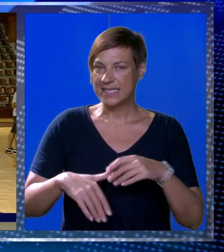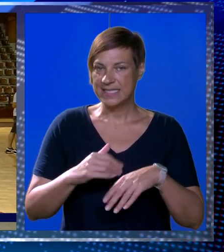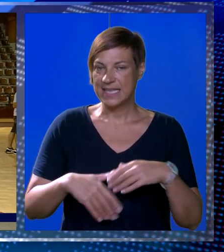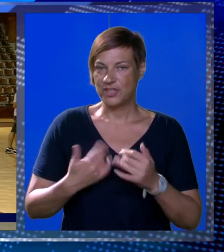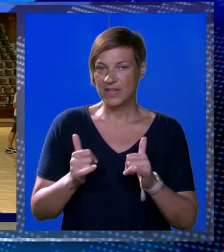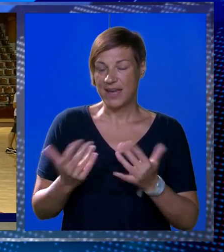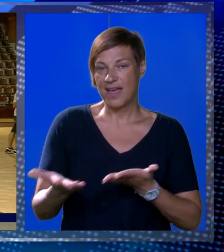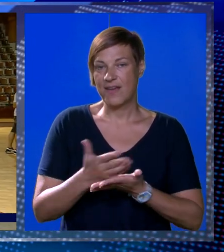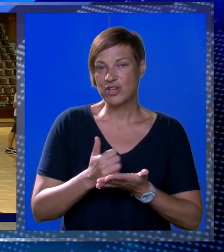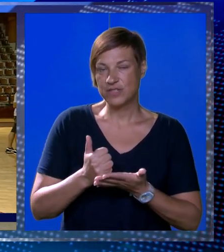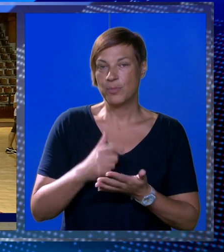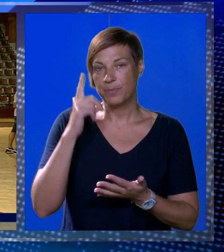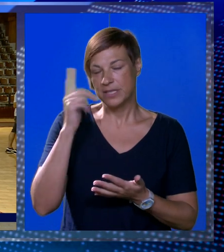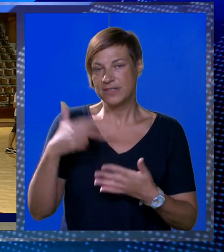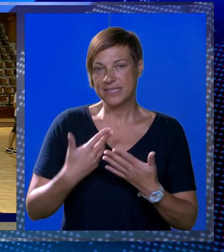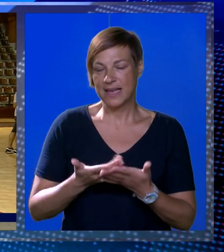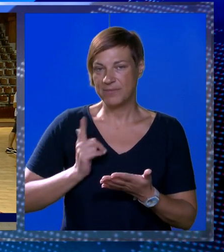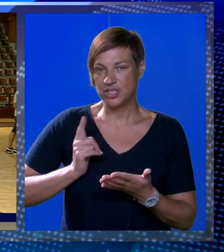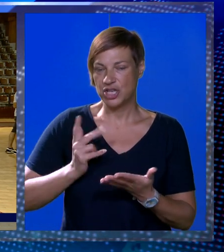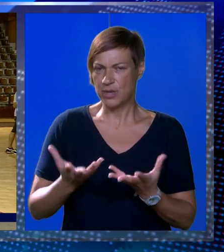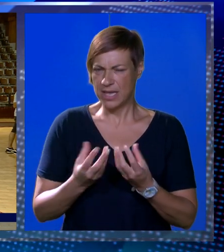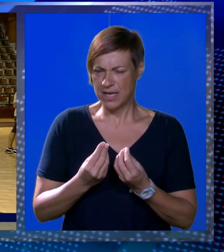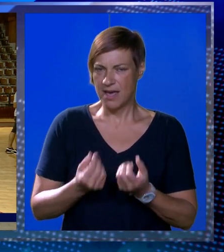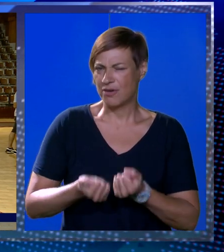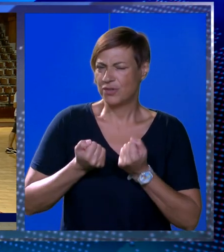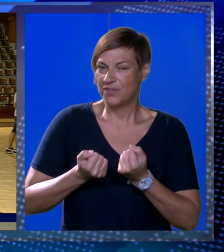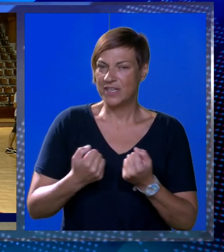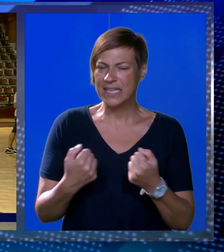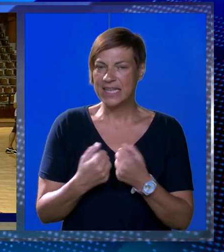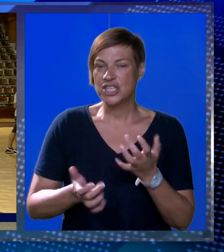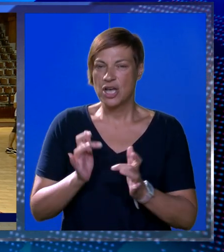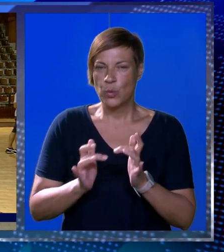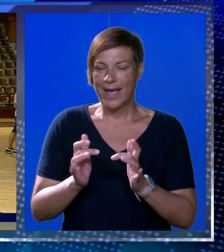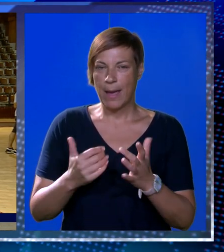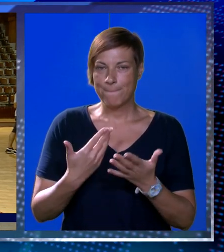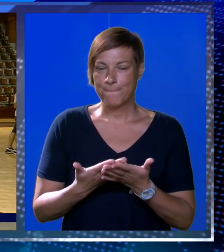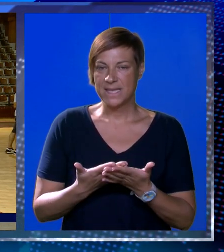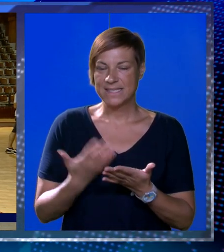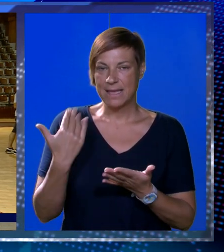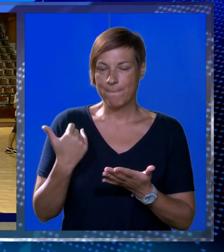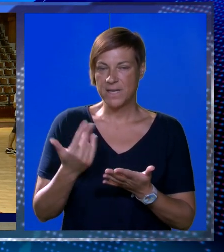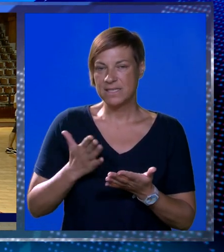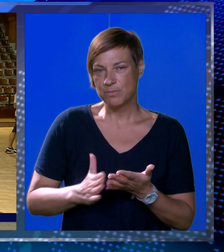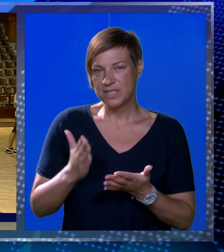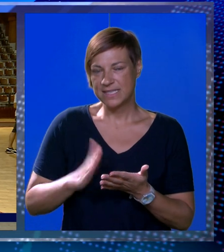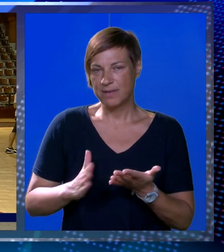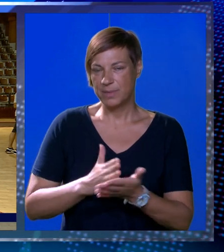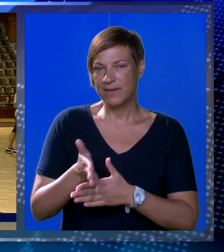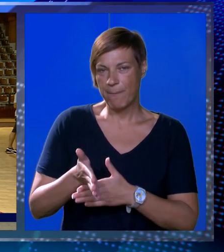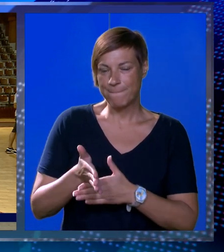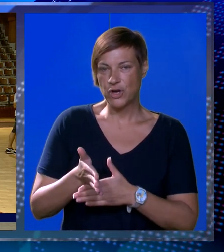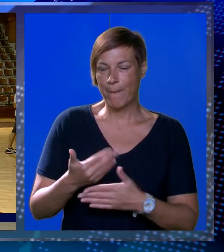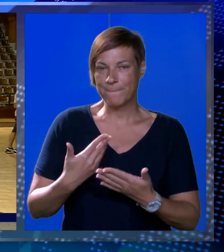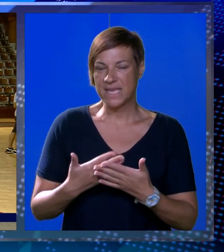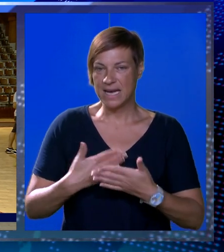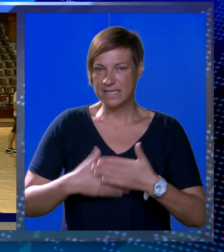Zadovoljan sam naravno s pobjedom znali smo da nas utekuje jedna jako jako tvrda i teška utakmica međutim bili smo strpljivi probijali